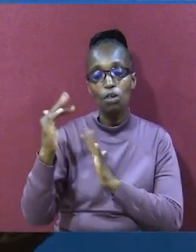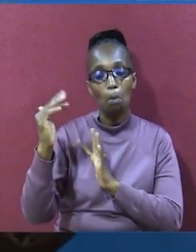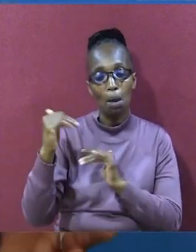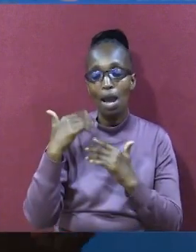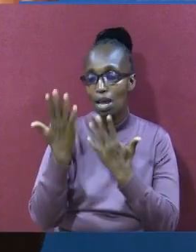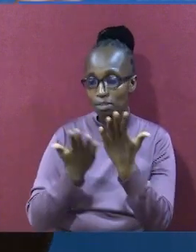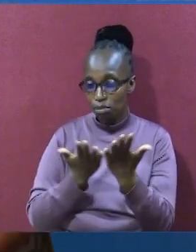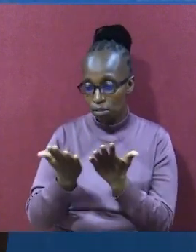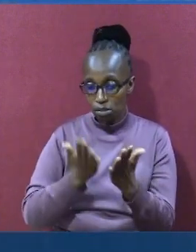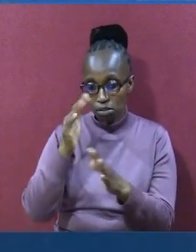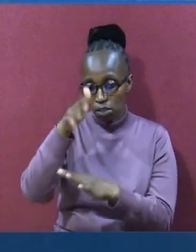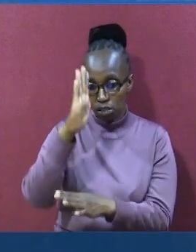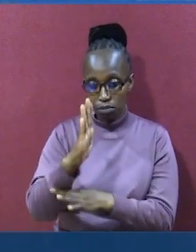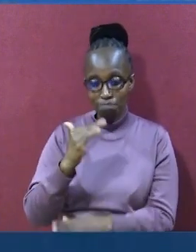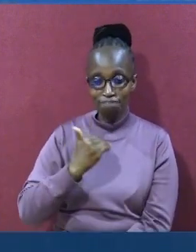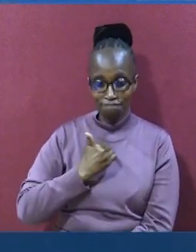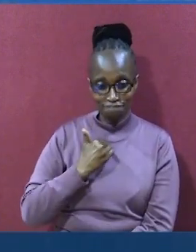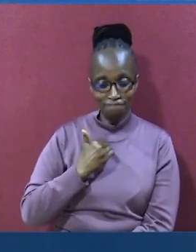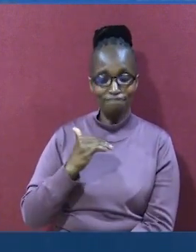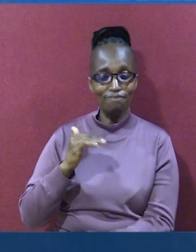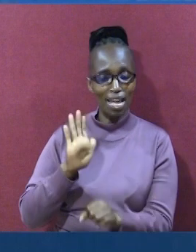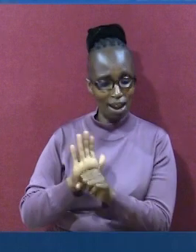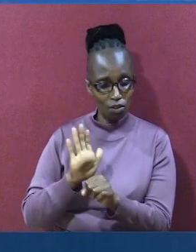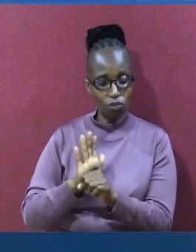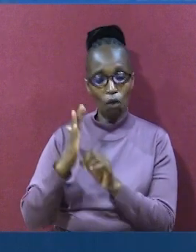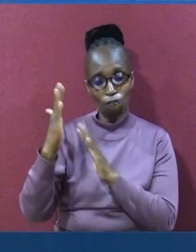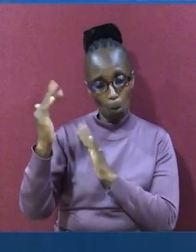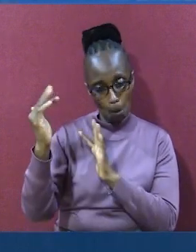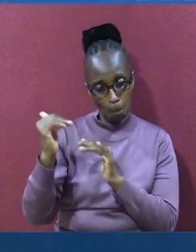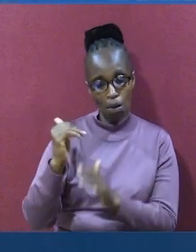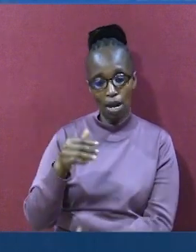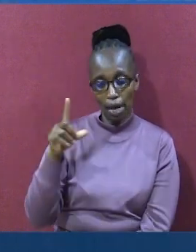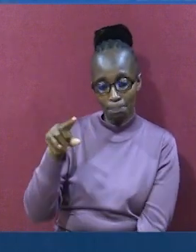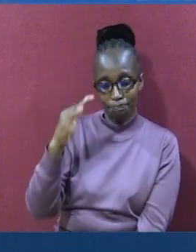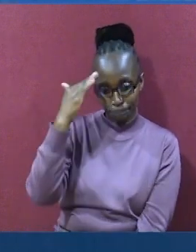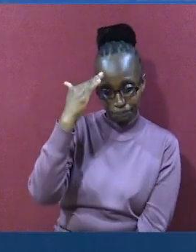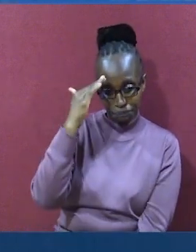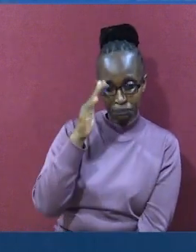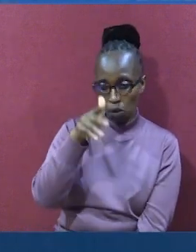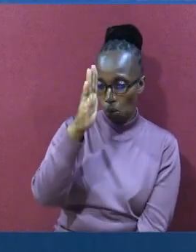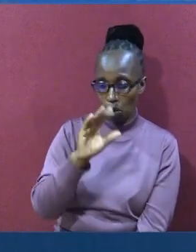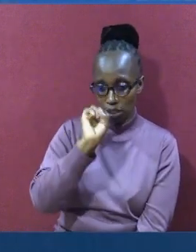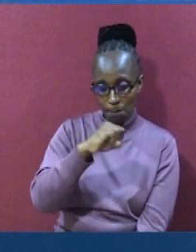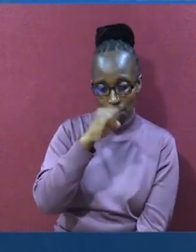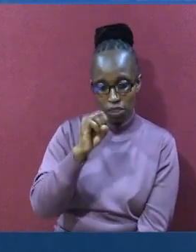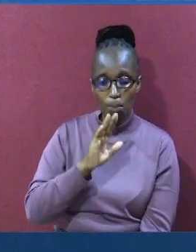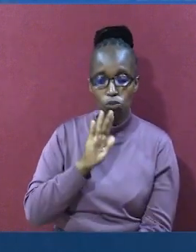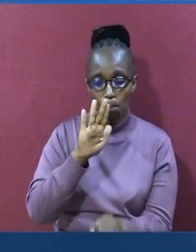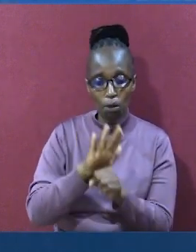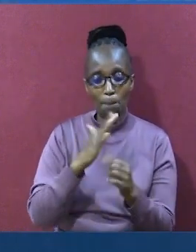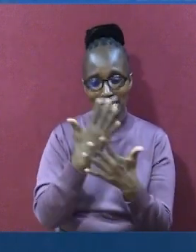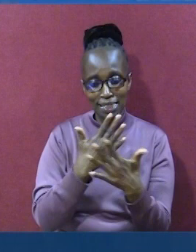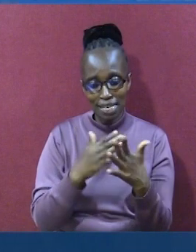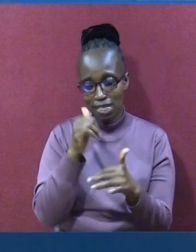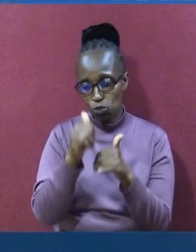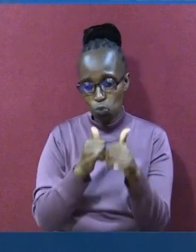Badum tumishi wa mungu Ibrahimu alikuwa na matumahini. Na halijua ya kwamba. God cannot promise me anything that